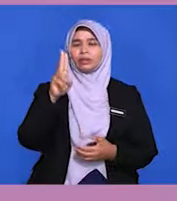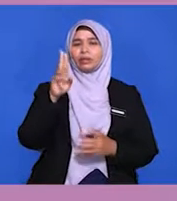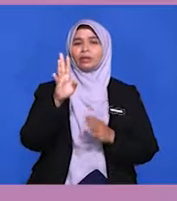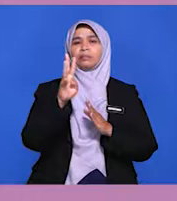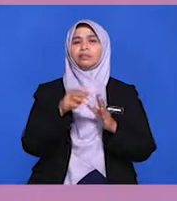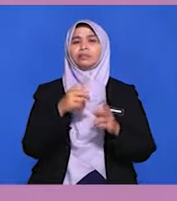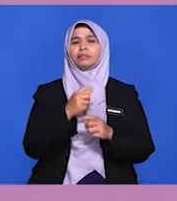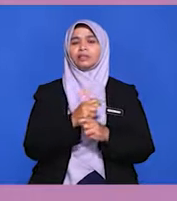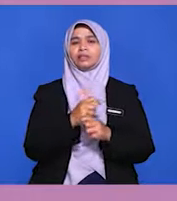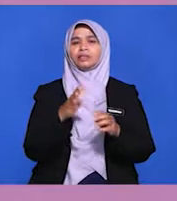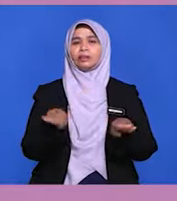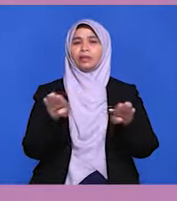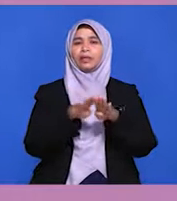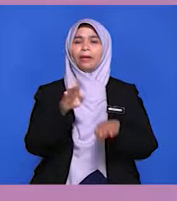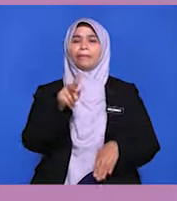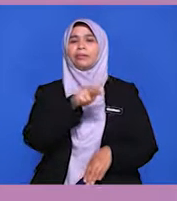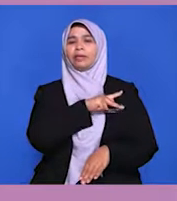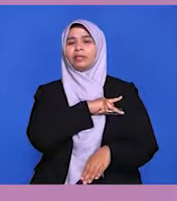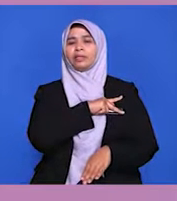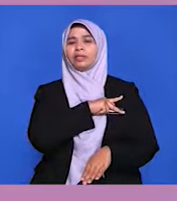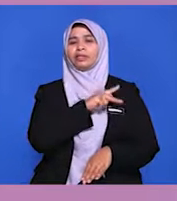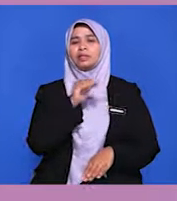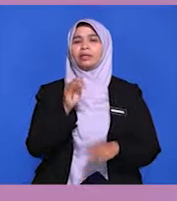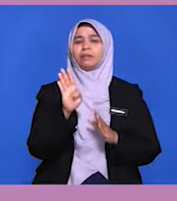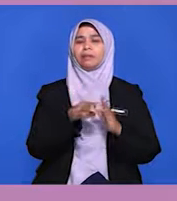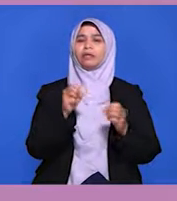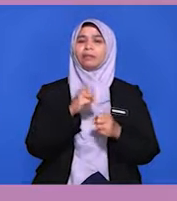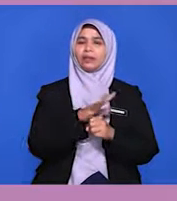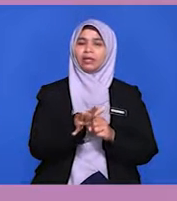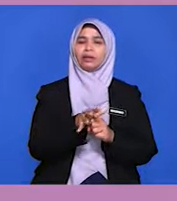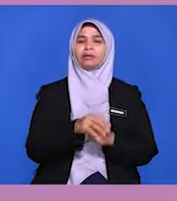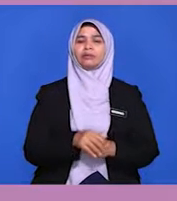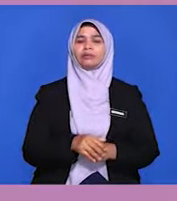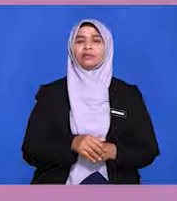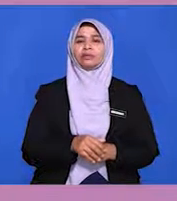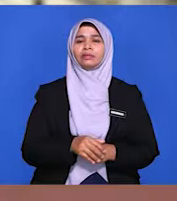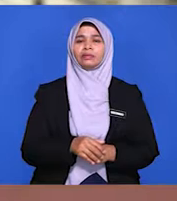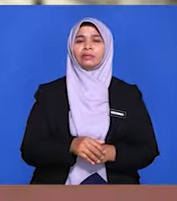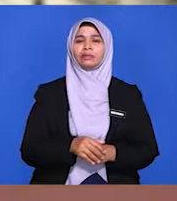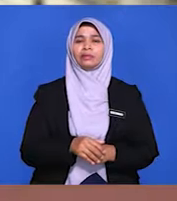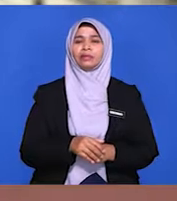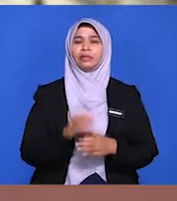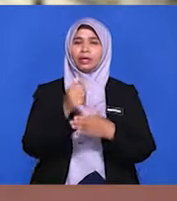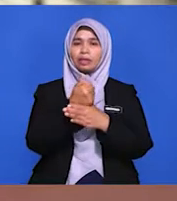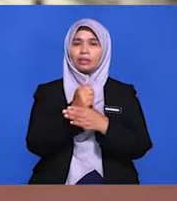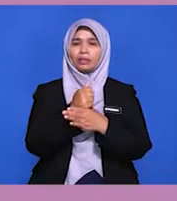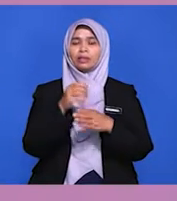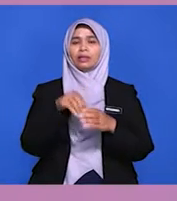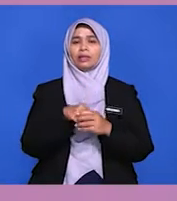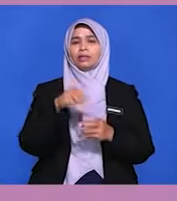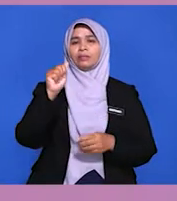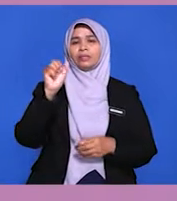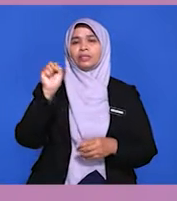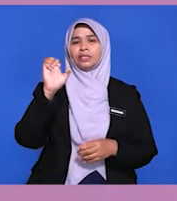peranan sebagai pemimpin yang berpengaruh dalam pertumbuhan serantau dan dunia. antaranya, dalam ASEAN,